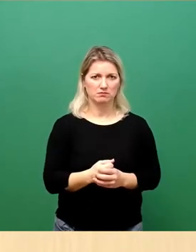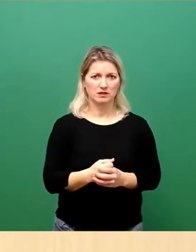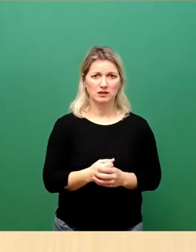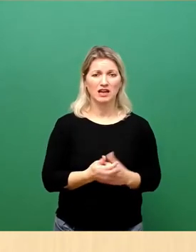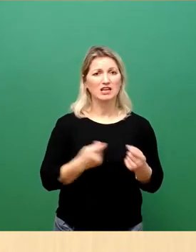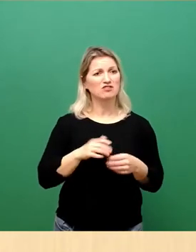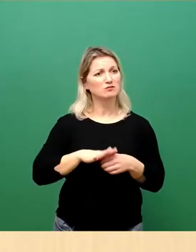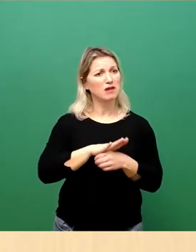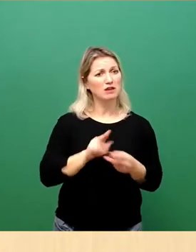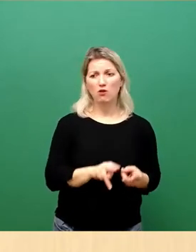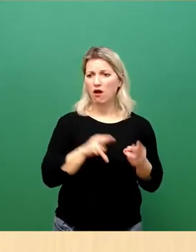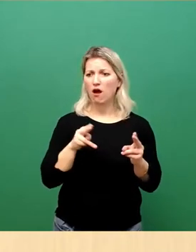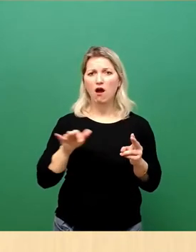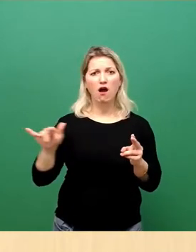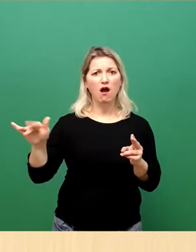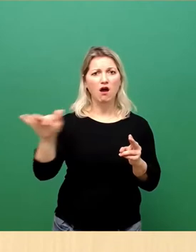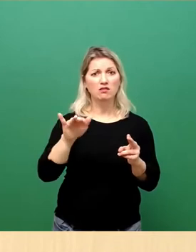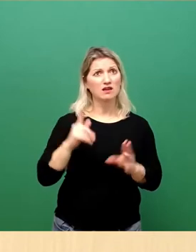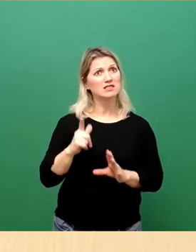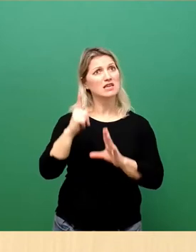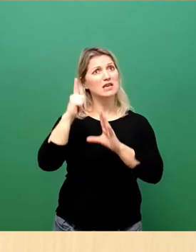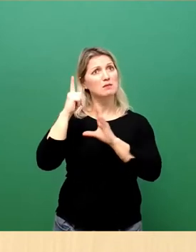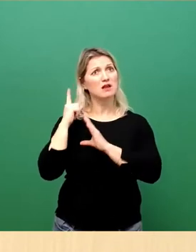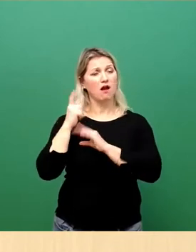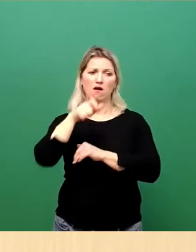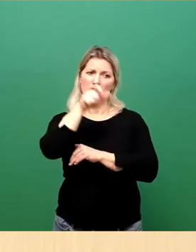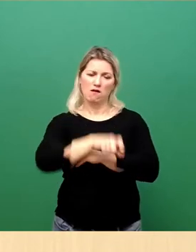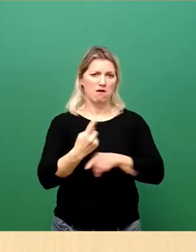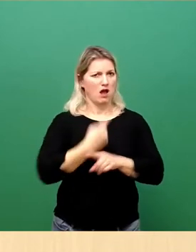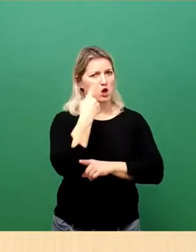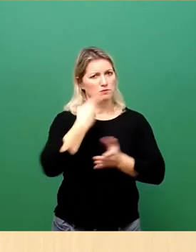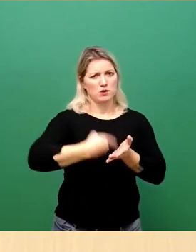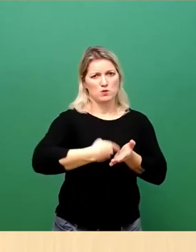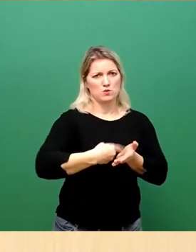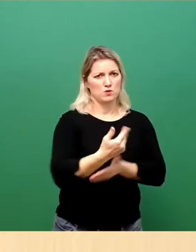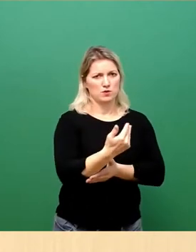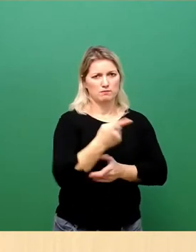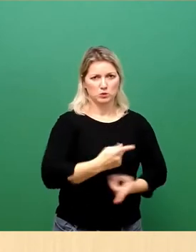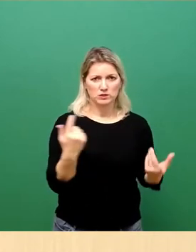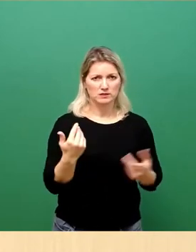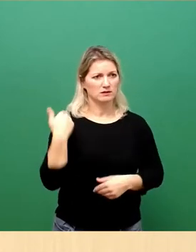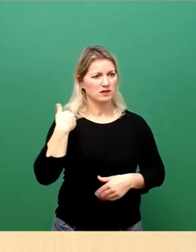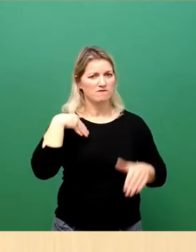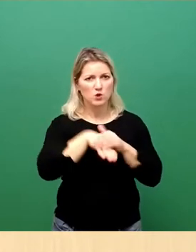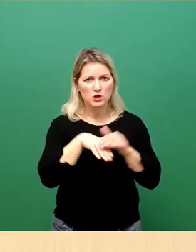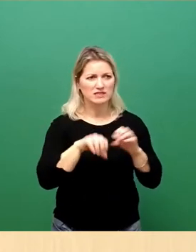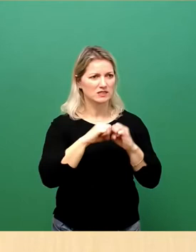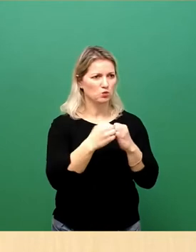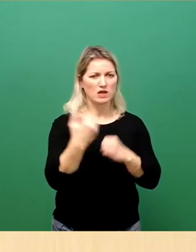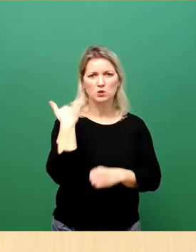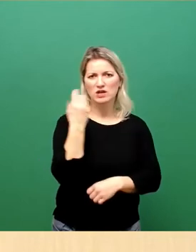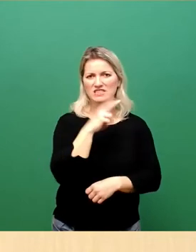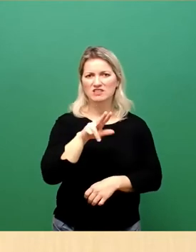vergangenen sieben Jahren so umfassend gefordert worden wie der Ihre. Die Flüchtlingssituation 2015 und 2016,